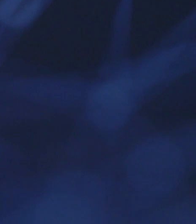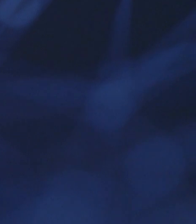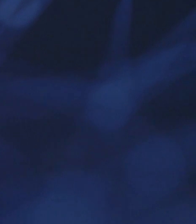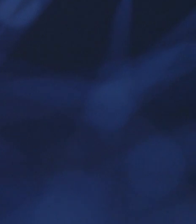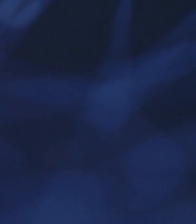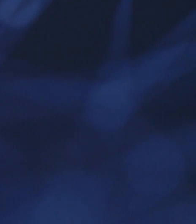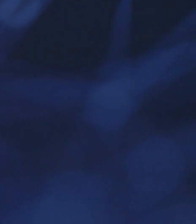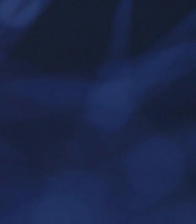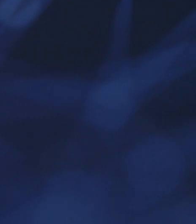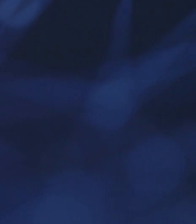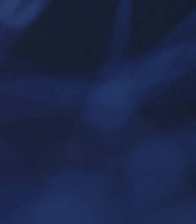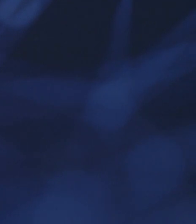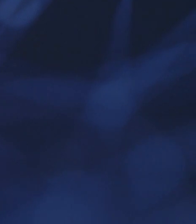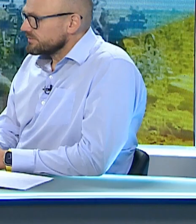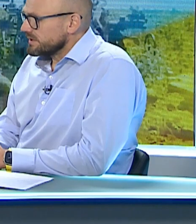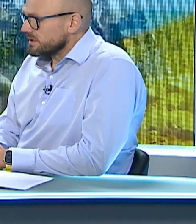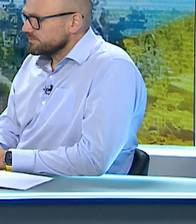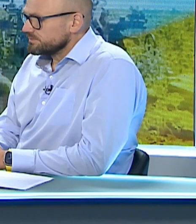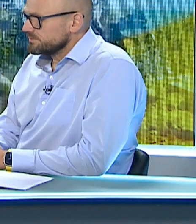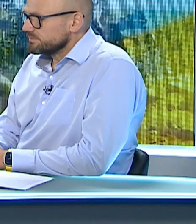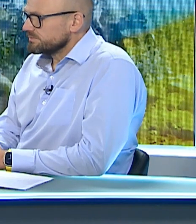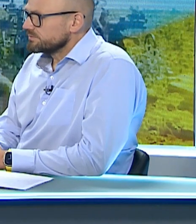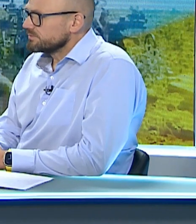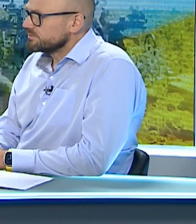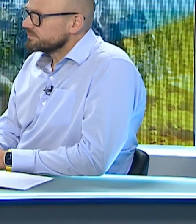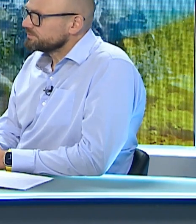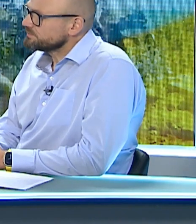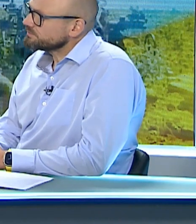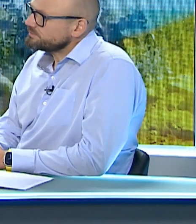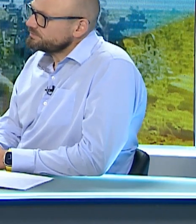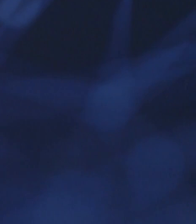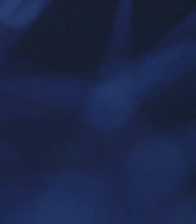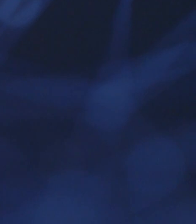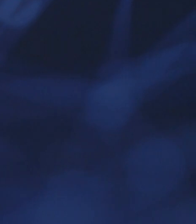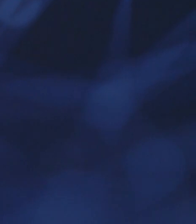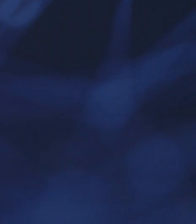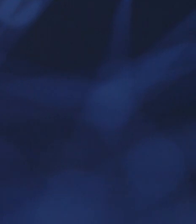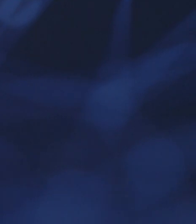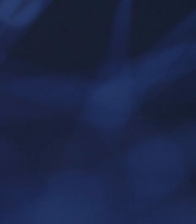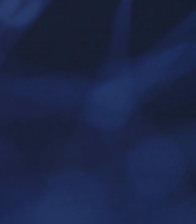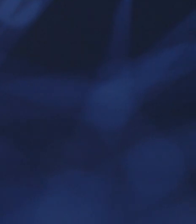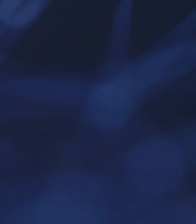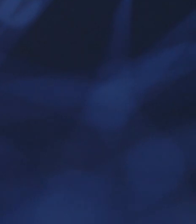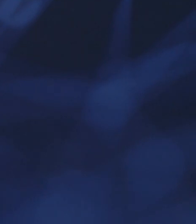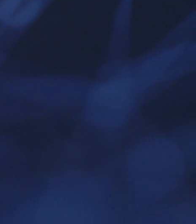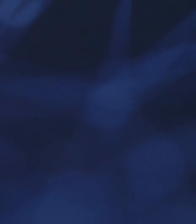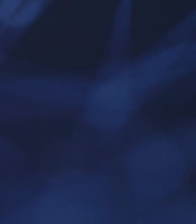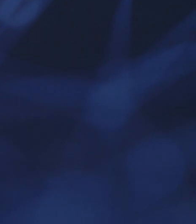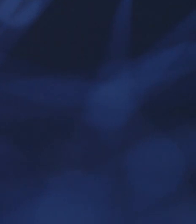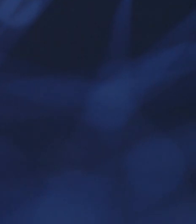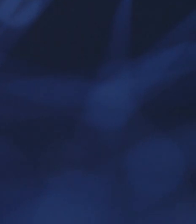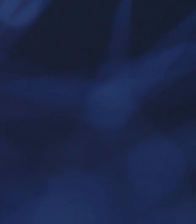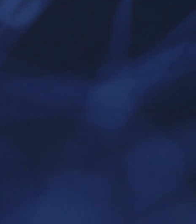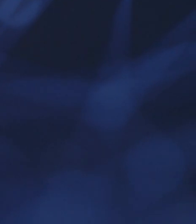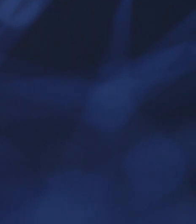починаємо роботи. До речі, яка ситуація з людським ресурсом, з фахівцями? Я так розумію,